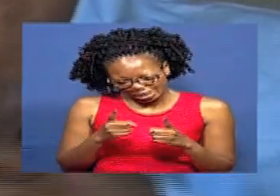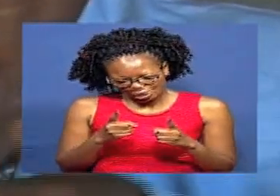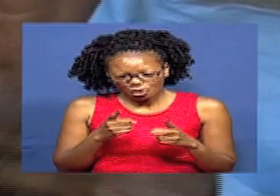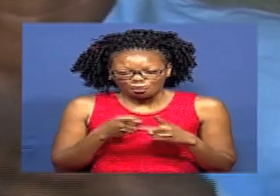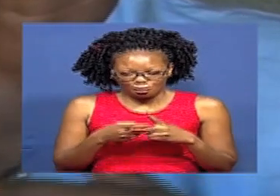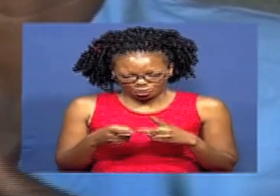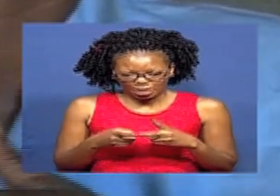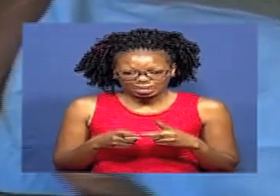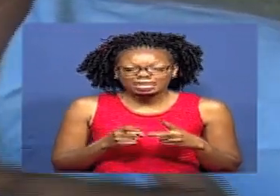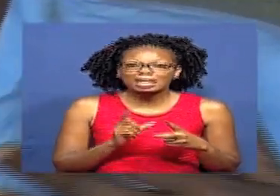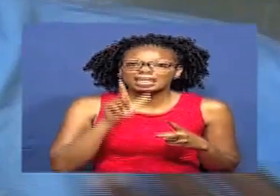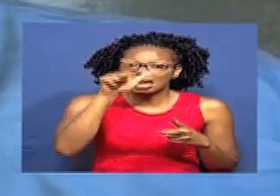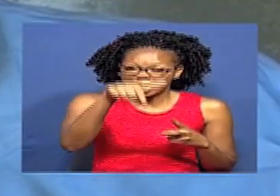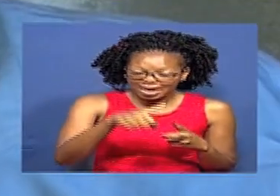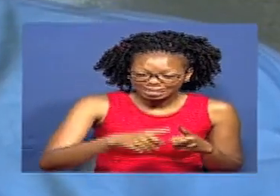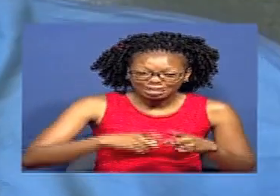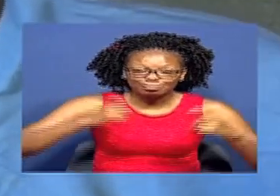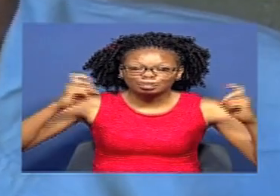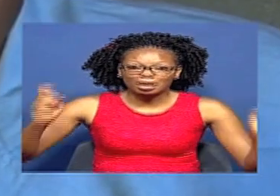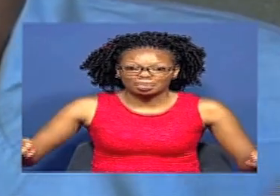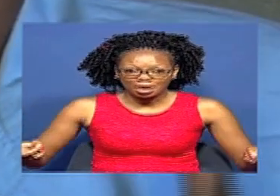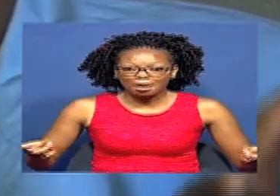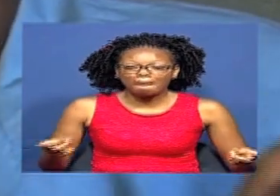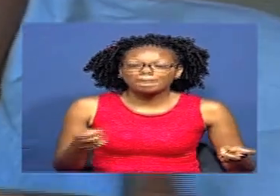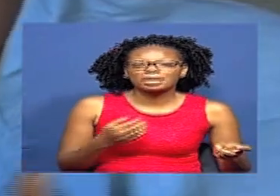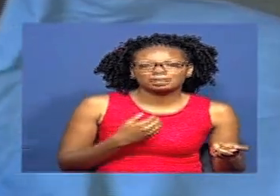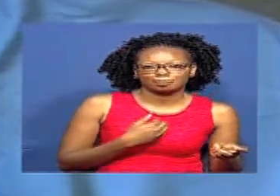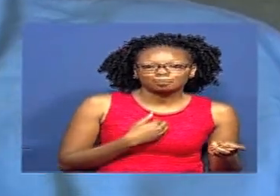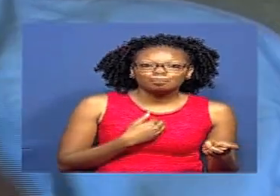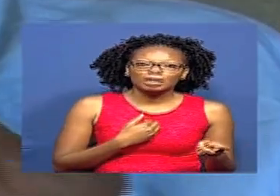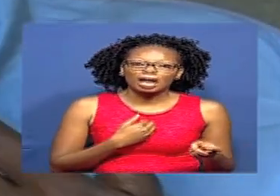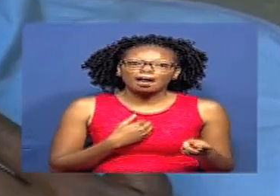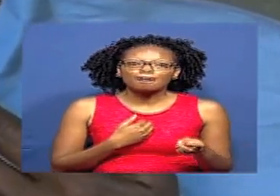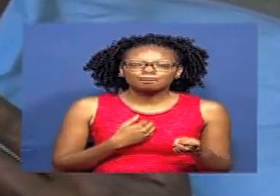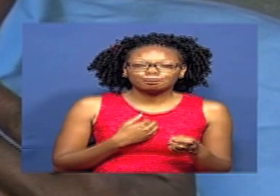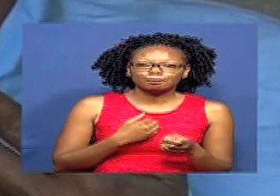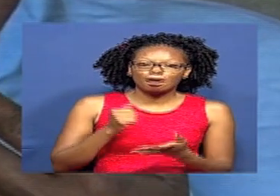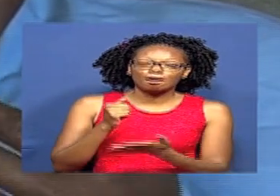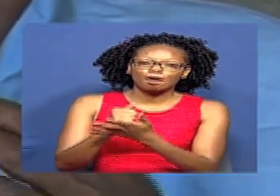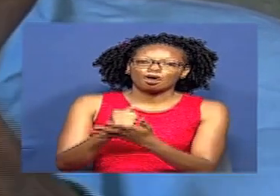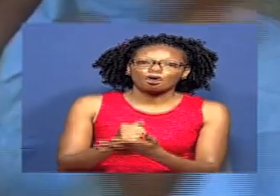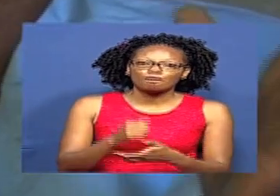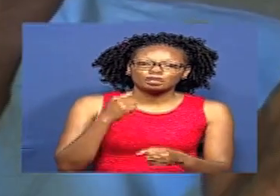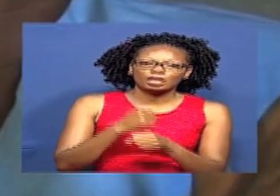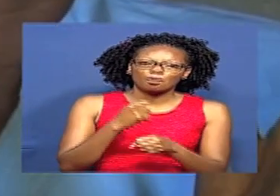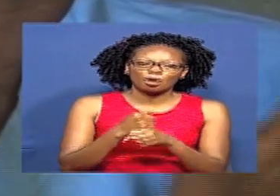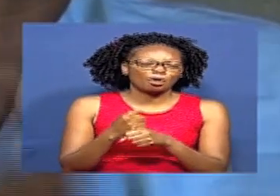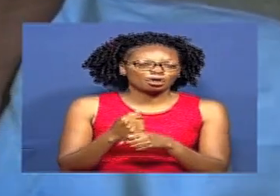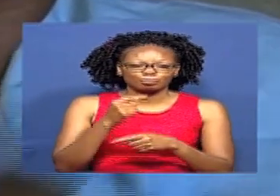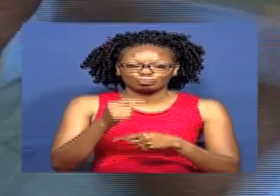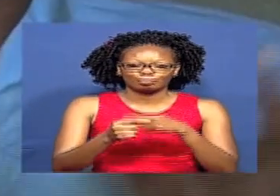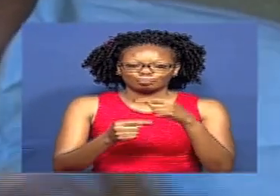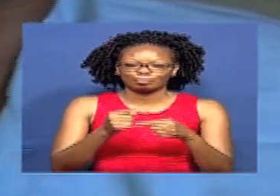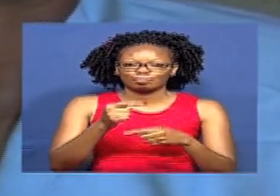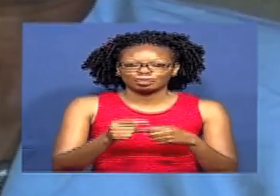Pia ikawa Hata kama ni faktori Ngini kubwa Kwa sababu Vile machungwa Yenaendelea Kupandwa Na fikiria Apo ituneza Kwa